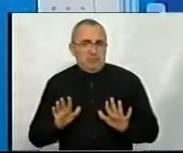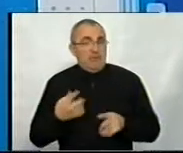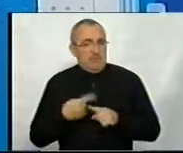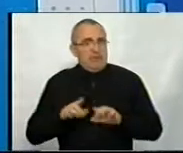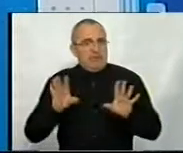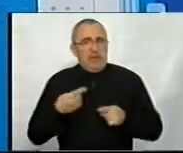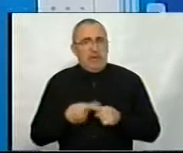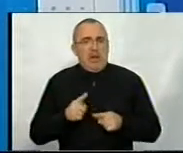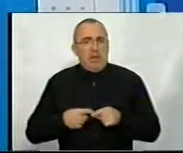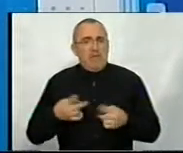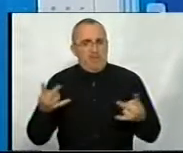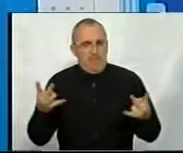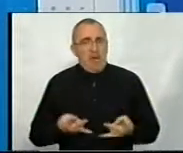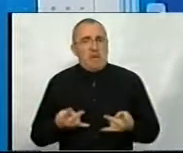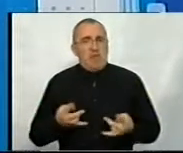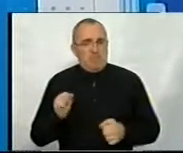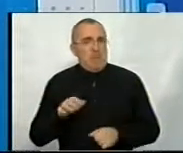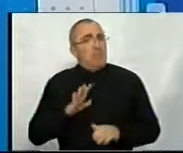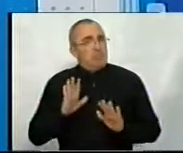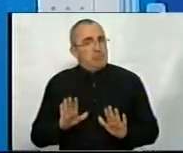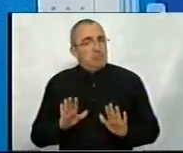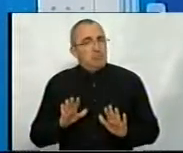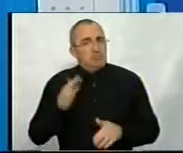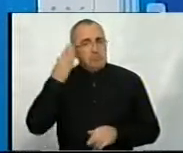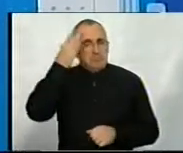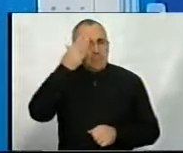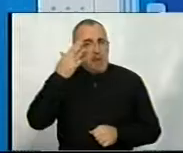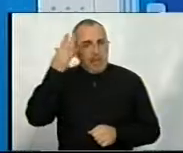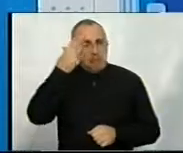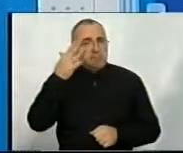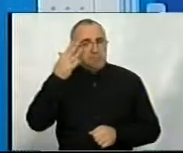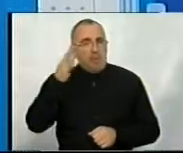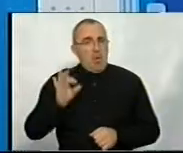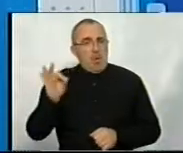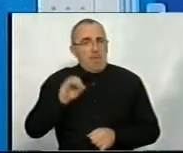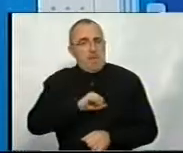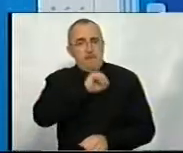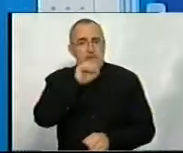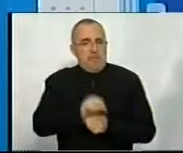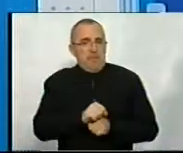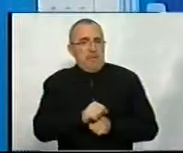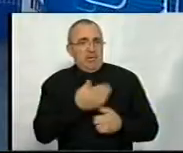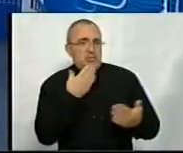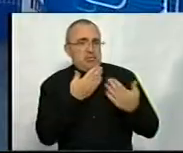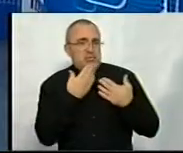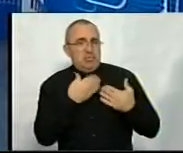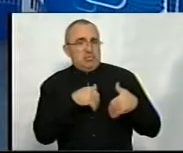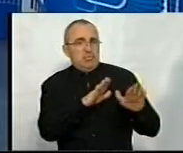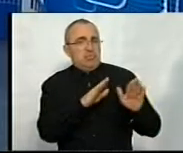все-таки варто, мабуть, замислитися про припинення цих стосунків.